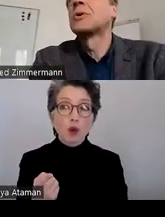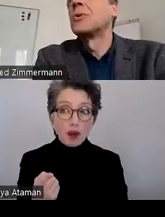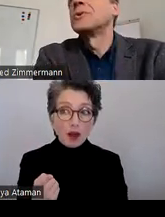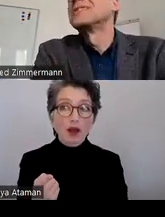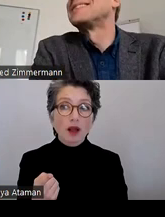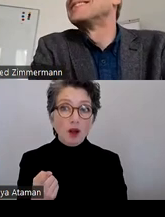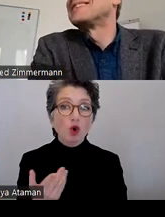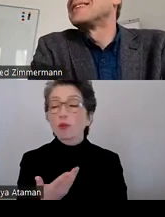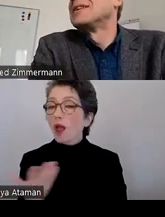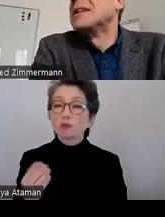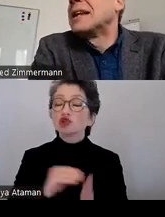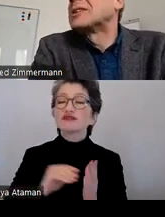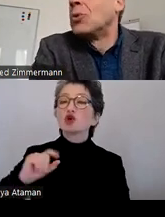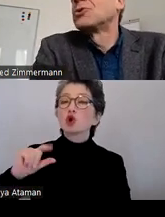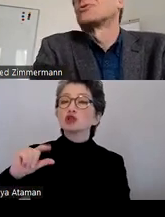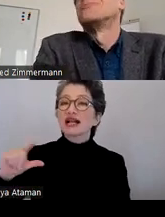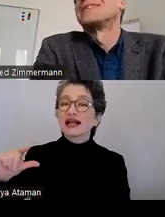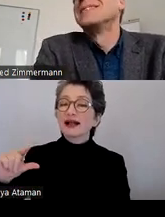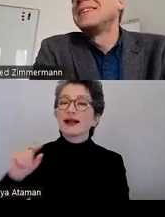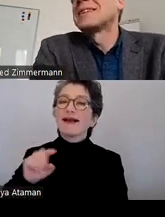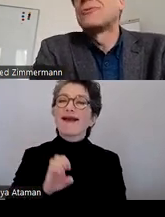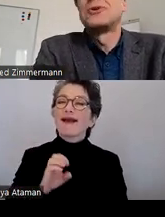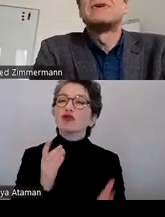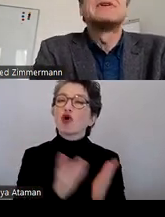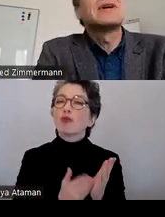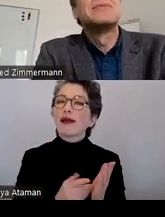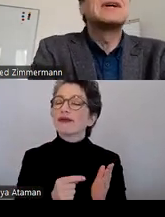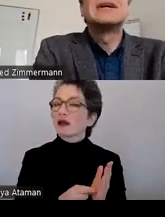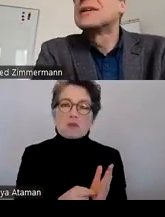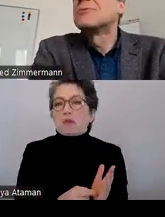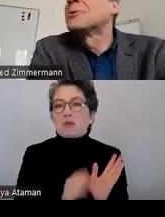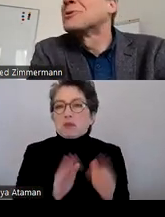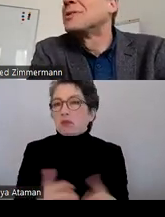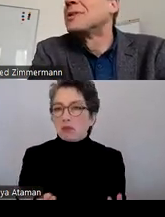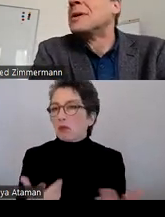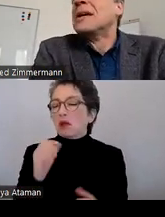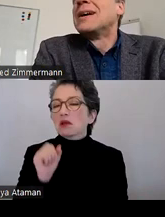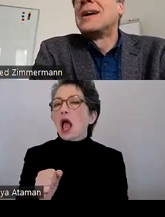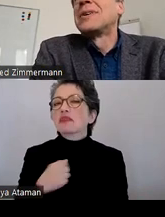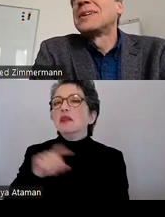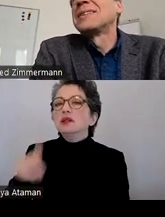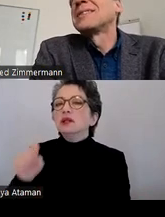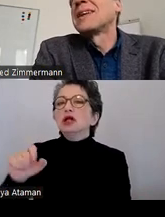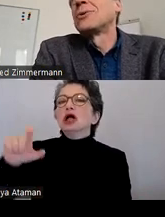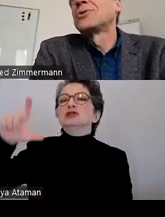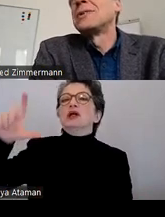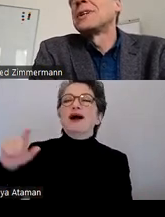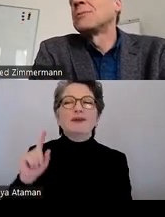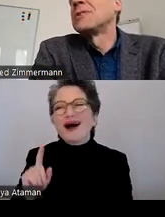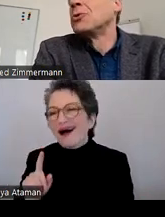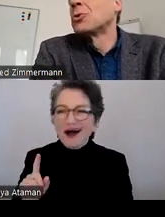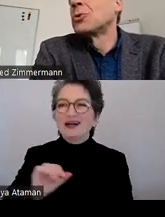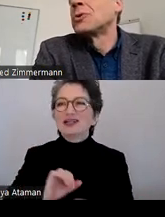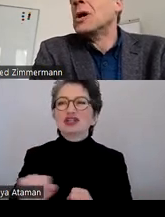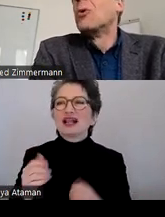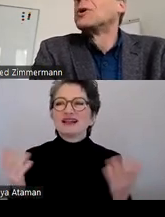Überhaupt, Schriftgrößen sind in elektronischen Dokumenten nicht gefordert, weil man sagt, man kann es ja vergrößern. Aber es ist halt doch schnell so,